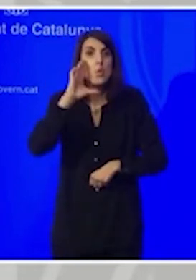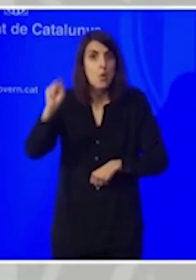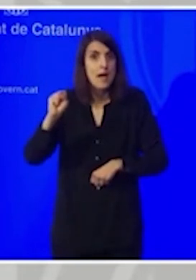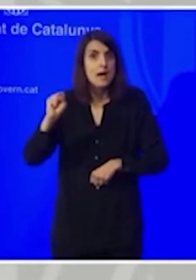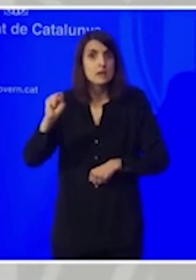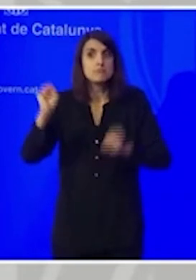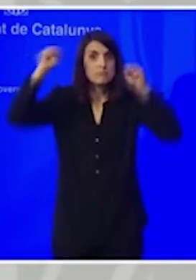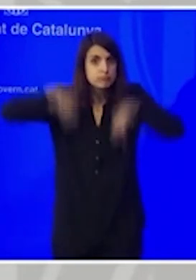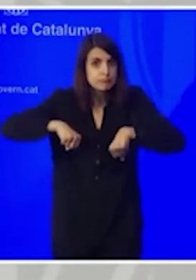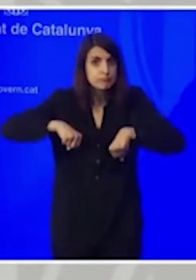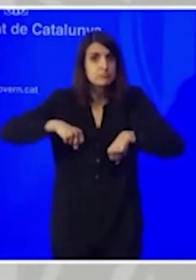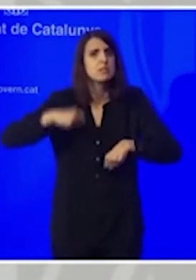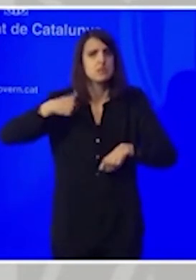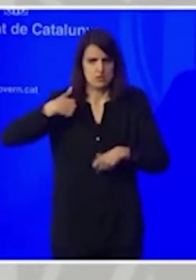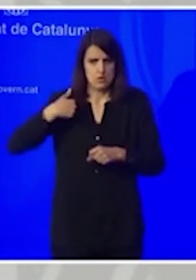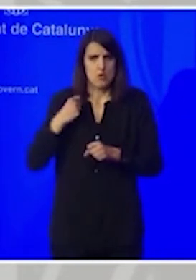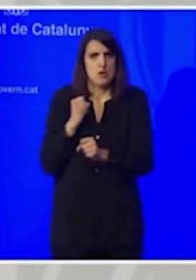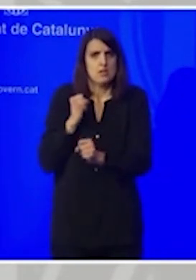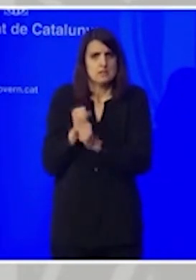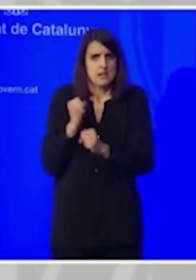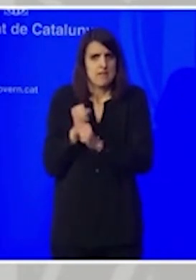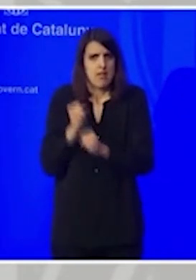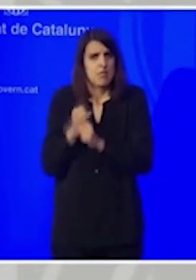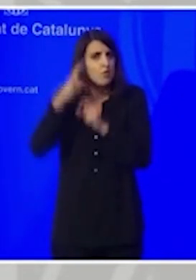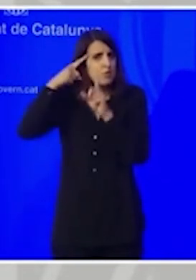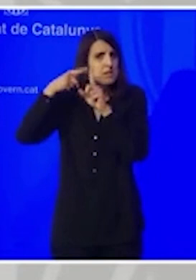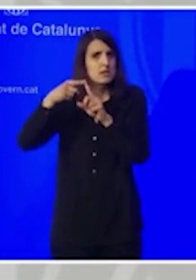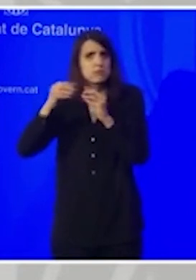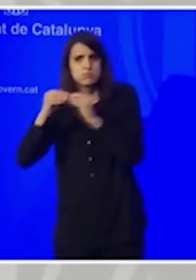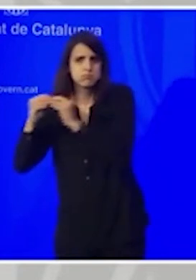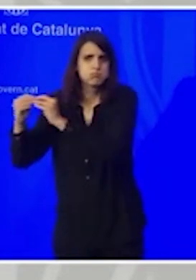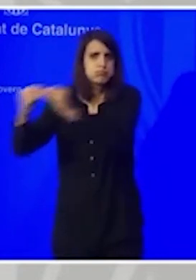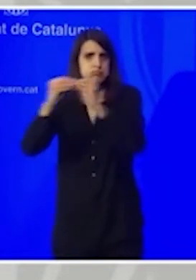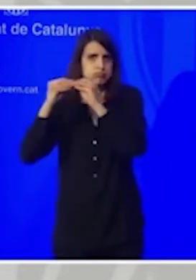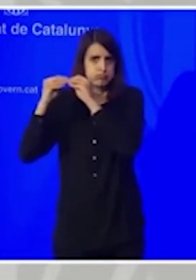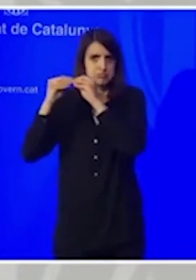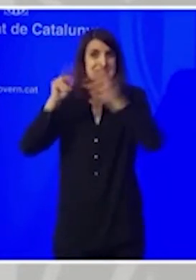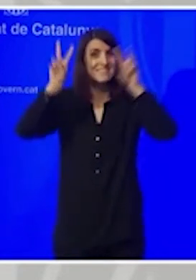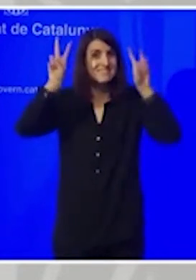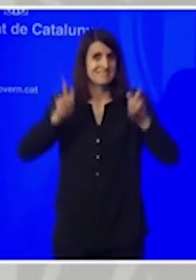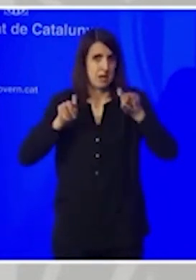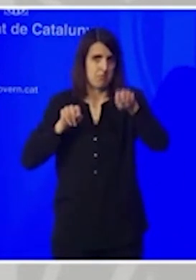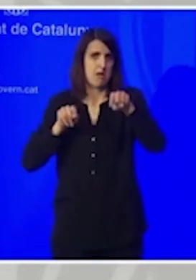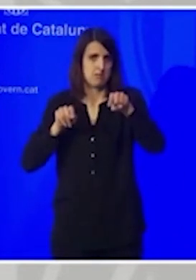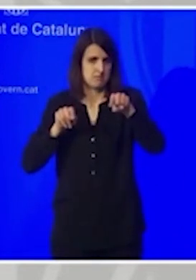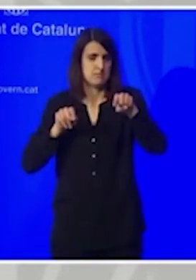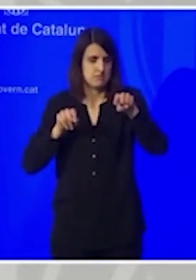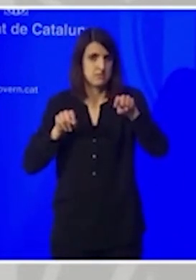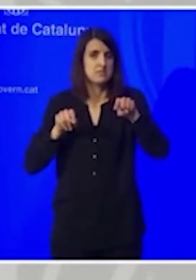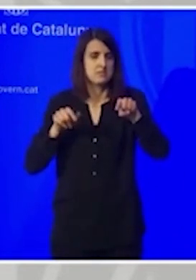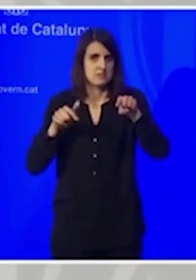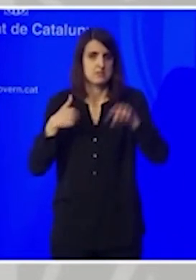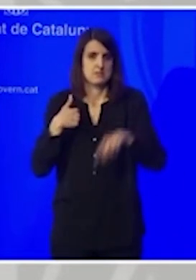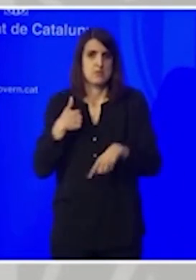Nosaltres treballarem perquè hi hagi consens. La voluntat del govern és que hi hagi consens en aquesta presa de decisions. I, per tant, per això volem